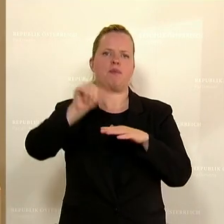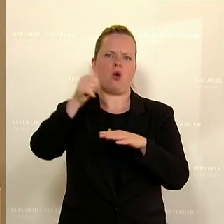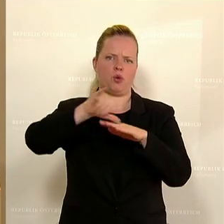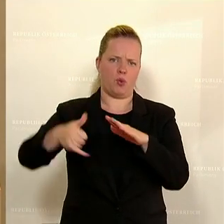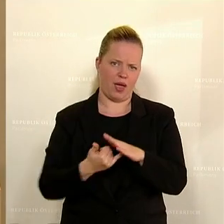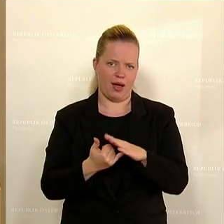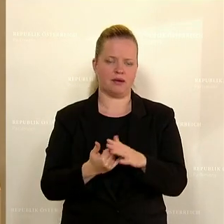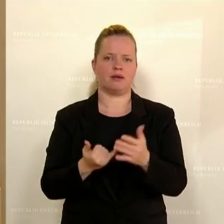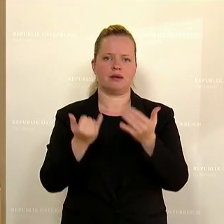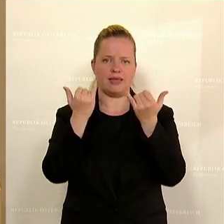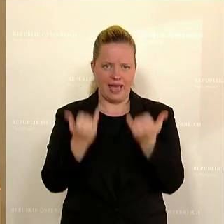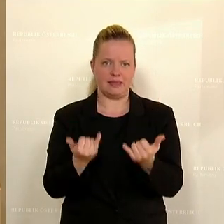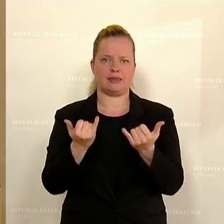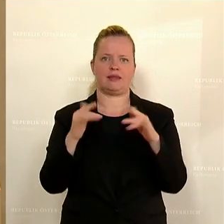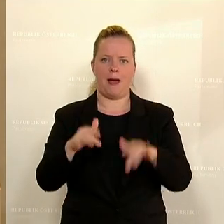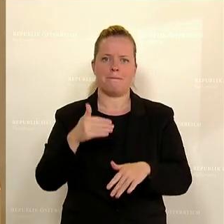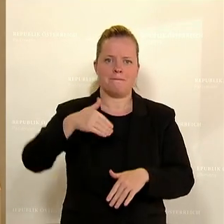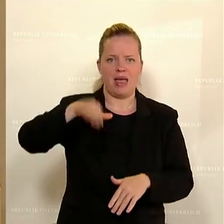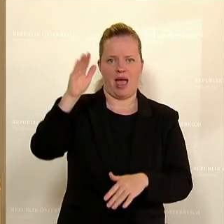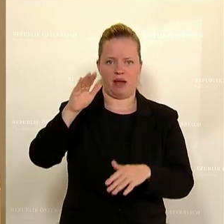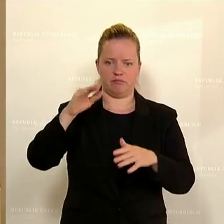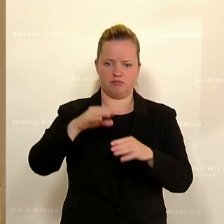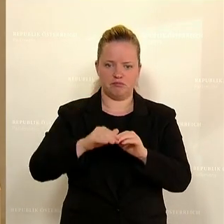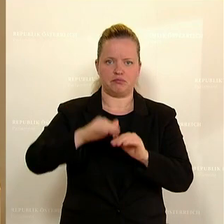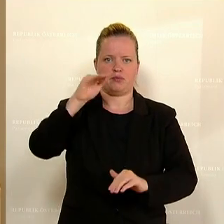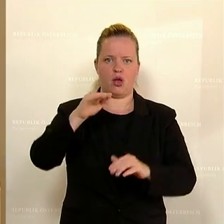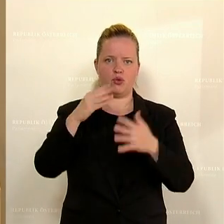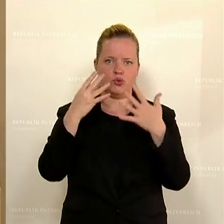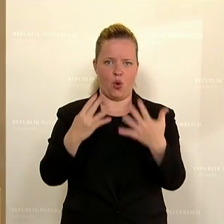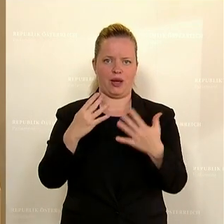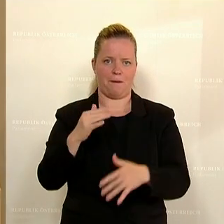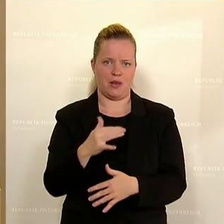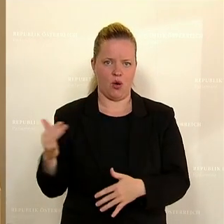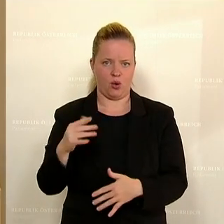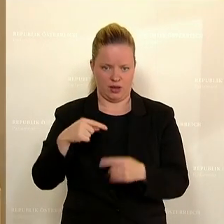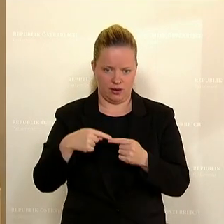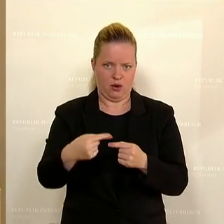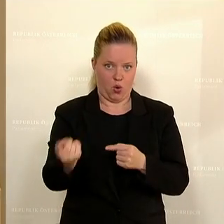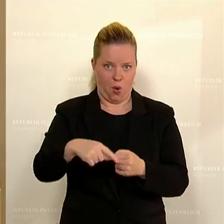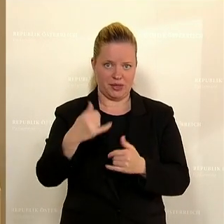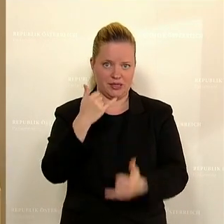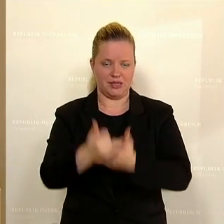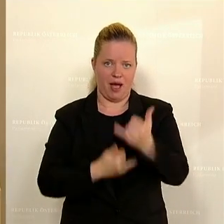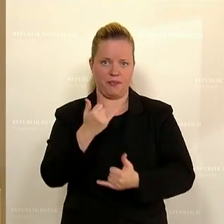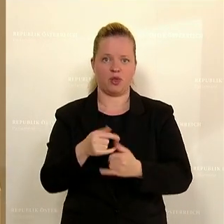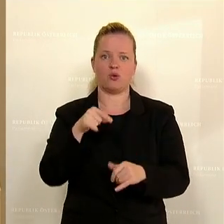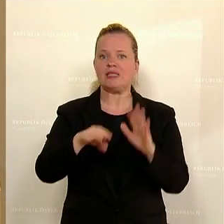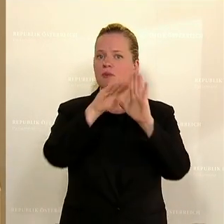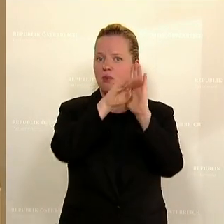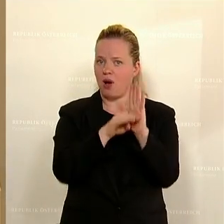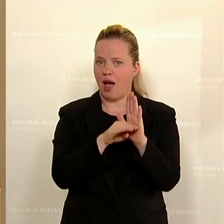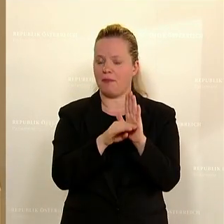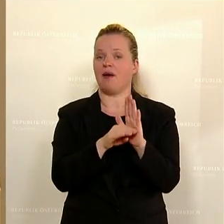Das wird nun wesentlich aufgestockt auf 9 Millionen im kommenden Jahr. Und ich kann auch schon verraten, dieses Programm wird